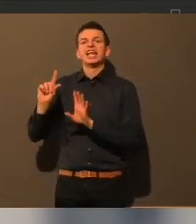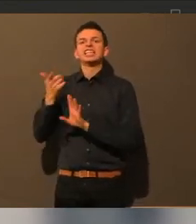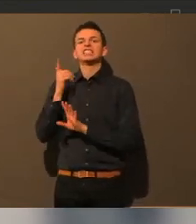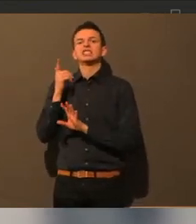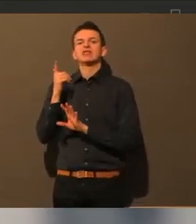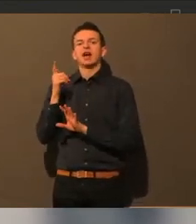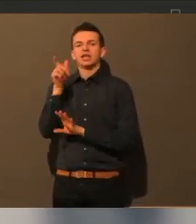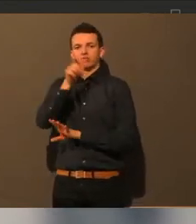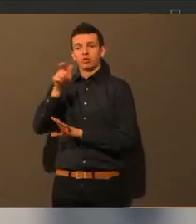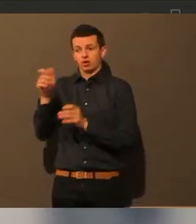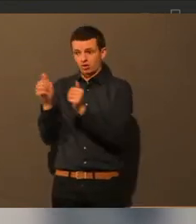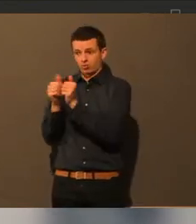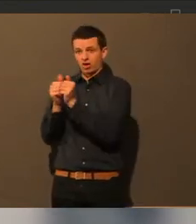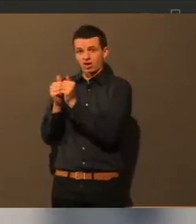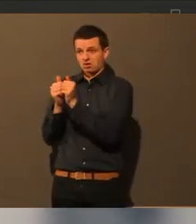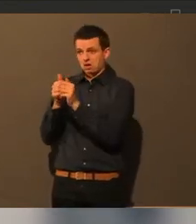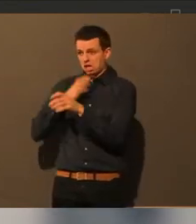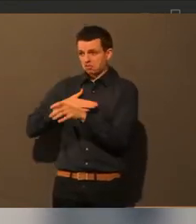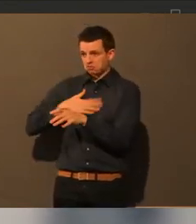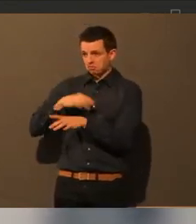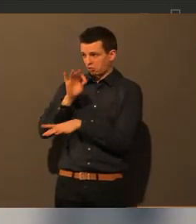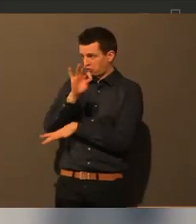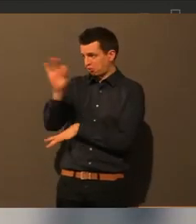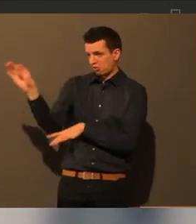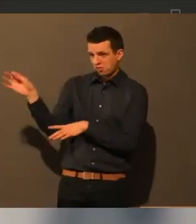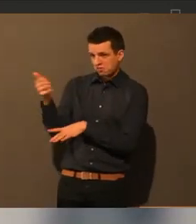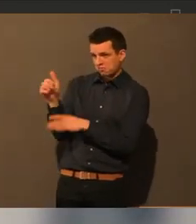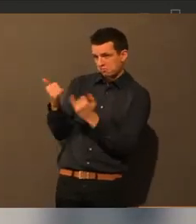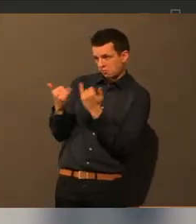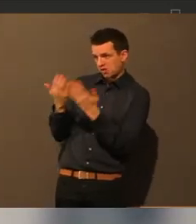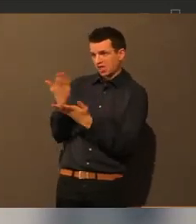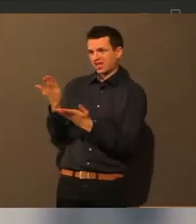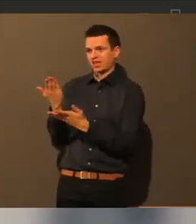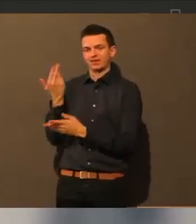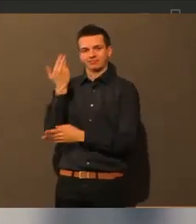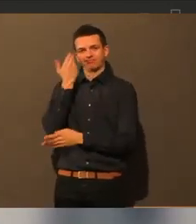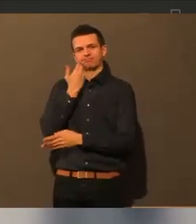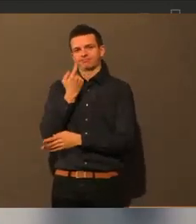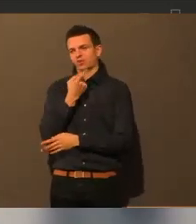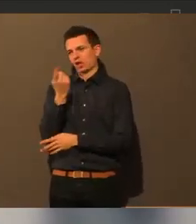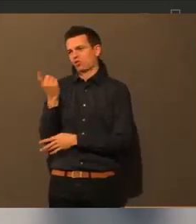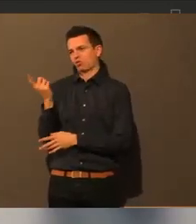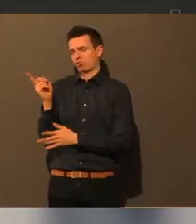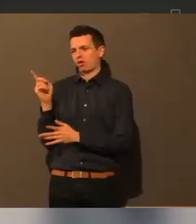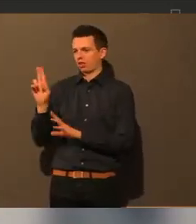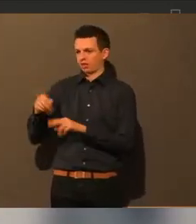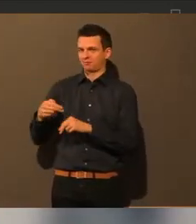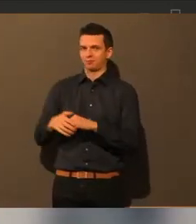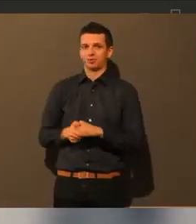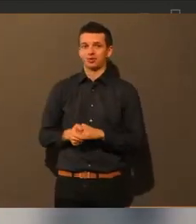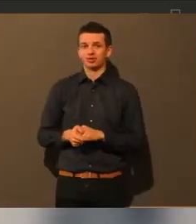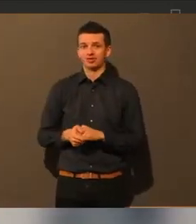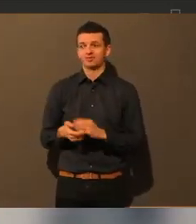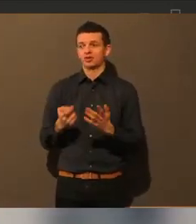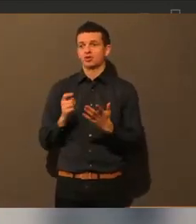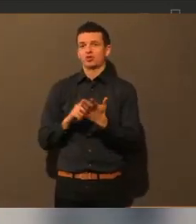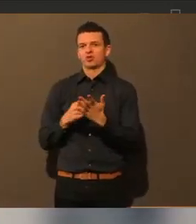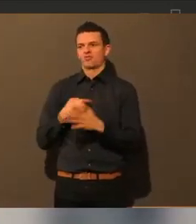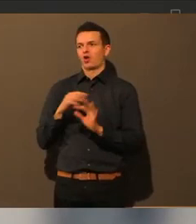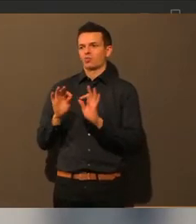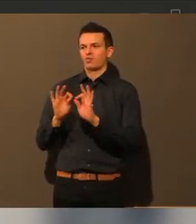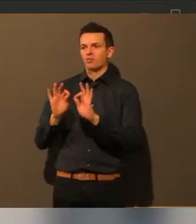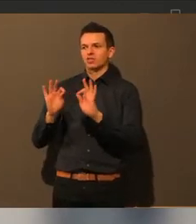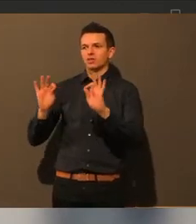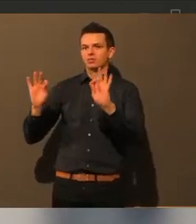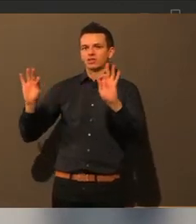auch wenn Sie da noch Ihr Votum abgeben würden, dann würden wir uns freuen, weil wir versuchen natürlich permanent, auch dieses Format zu verbessern und sind auf Ihre Anregungen da auch